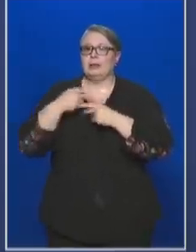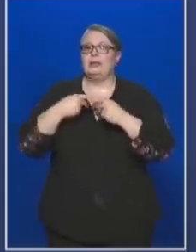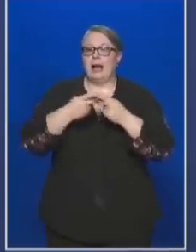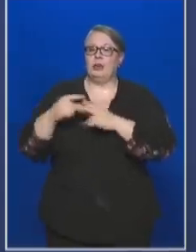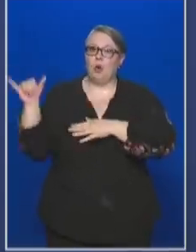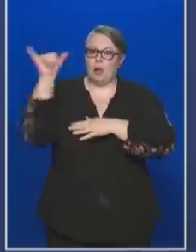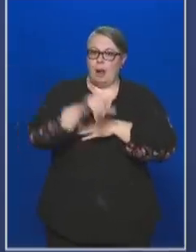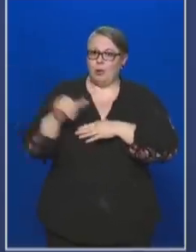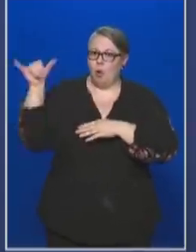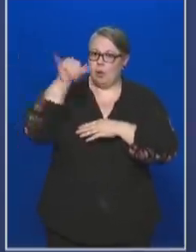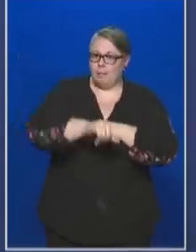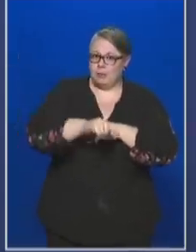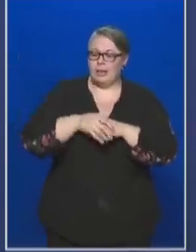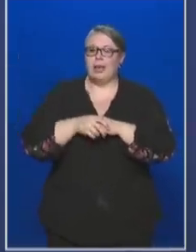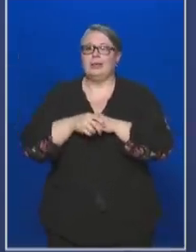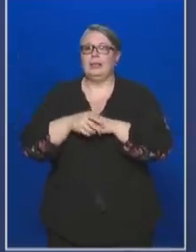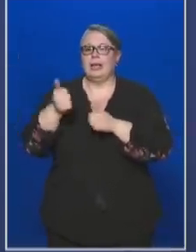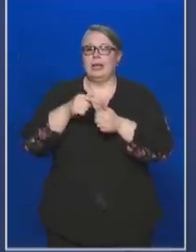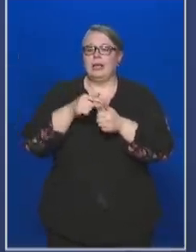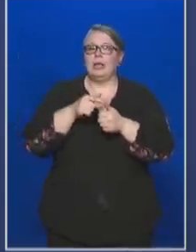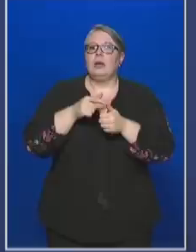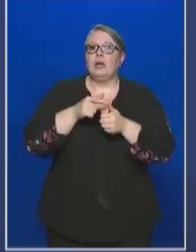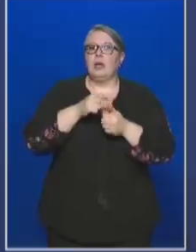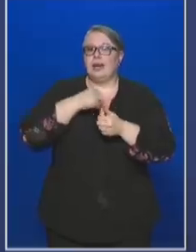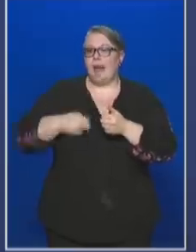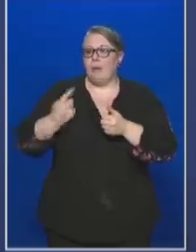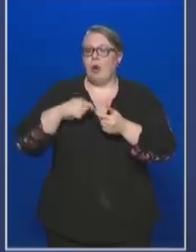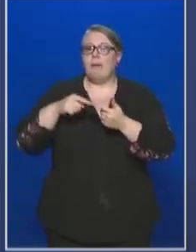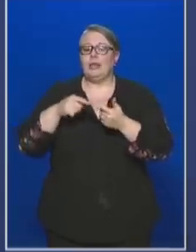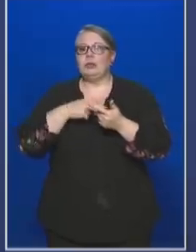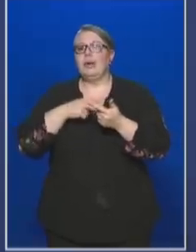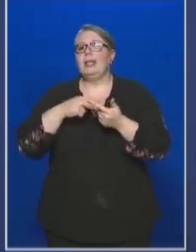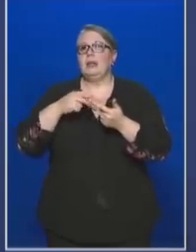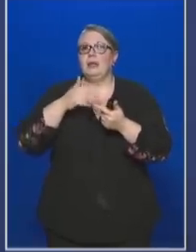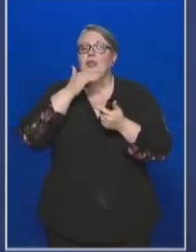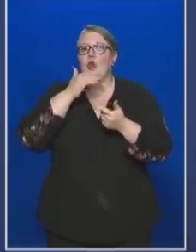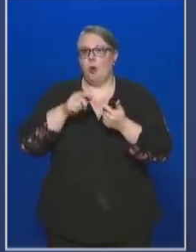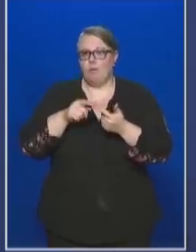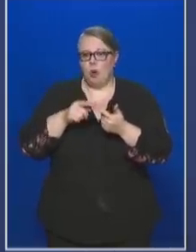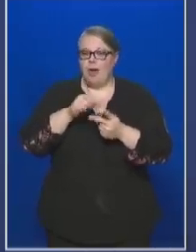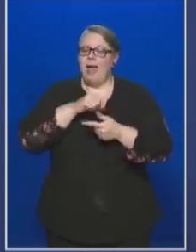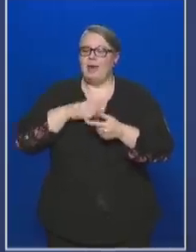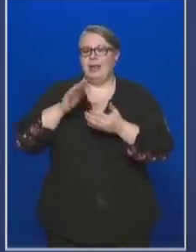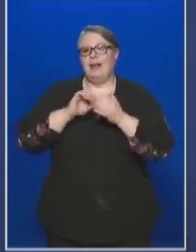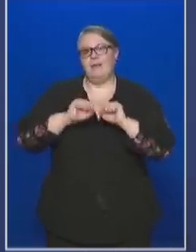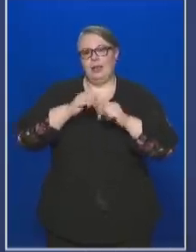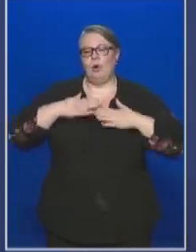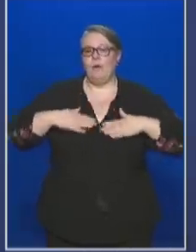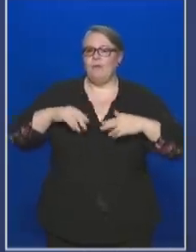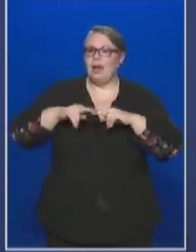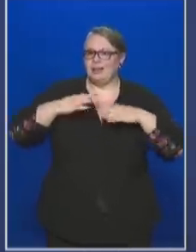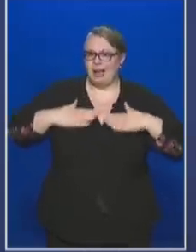-Lisz-Ferenc nemzetközi repülőtérre, az egyik Sánkhájból, a másik pedig Szőúrból egyéni védőfelszereléseket szállított hazánkba,